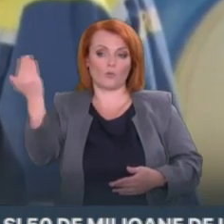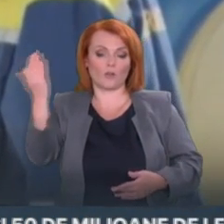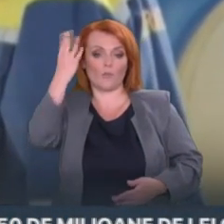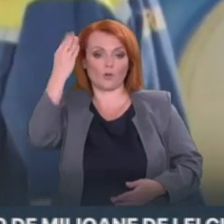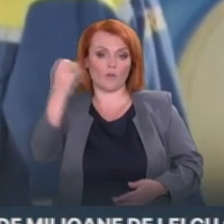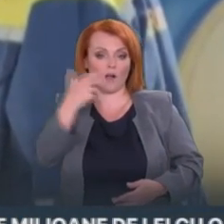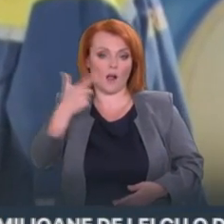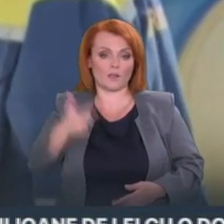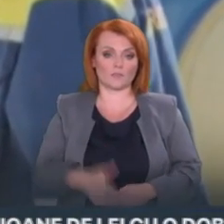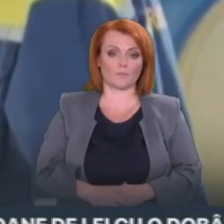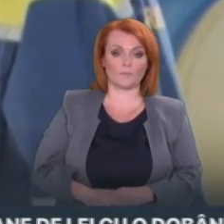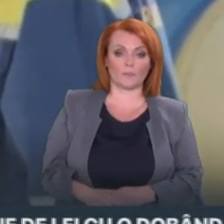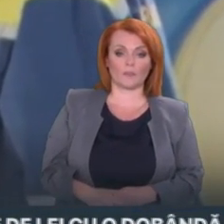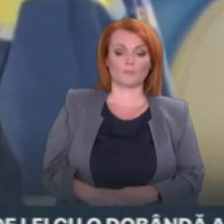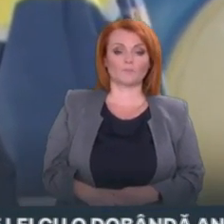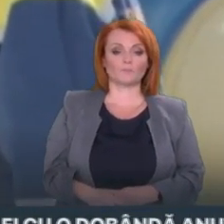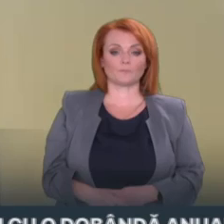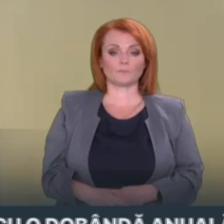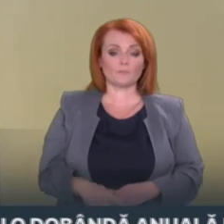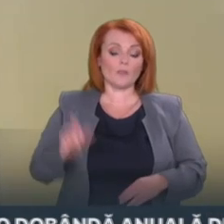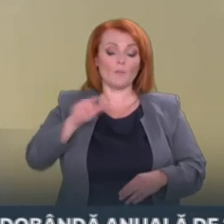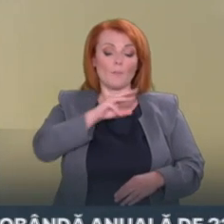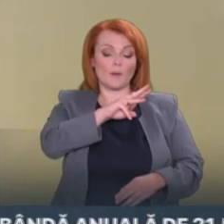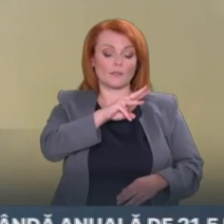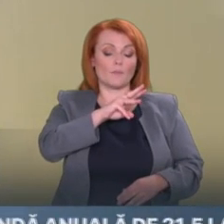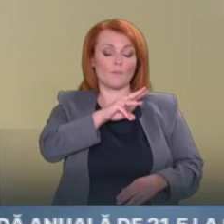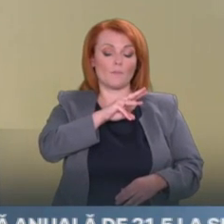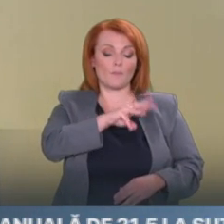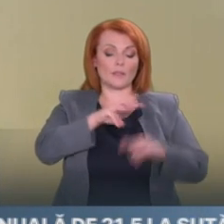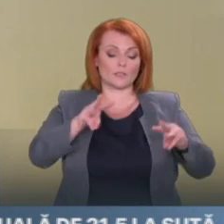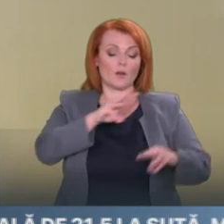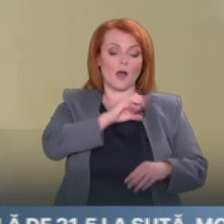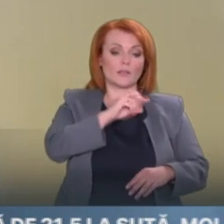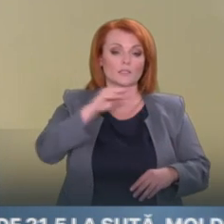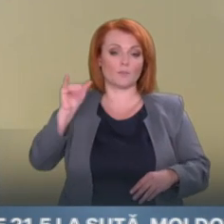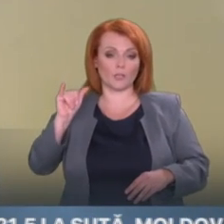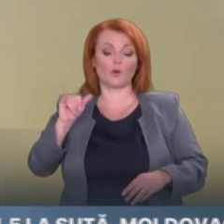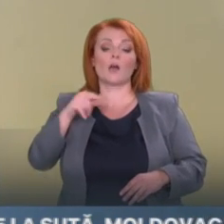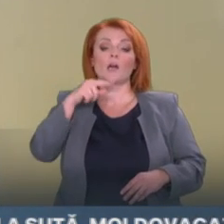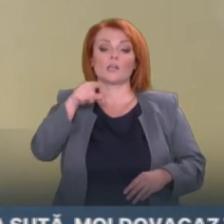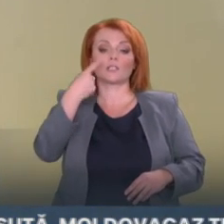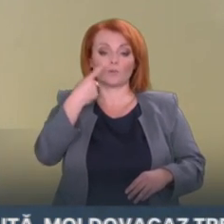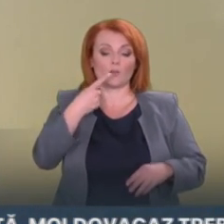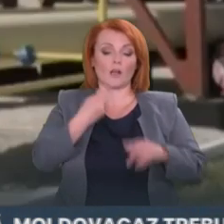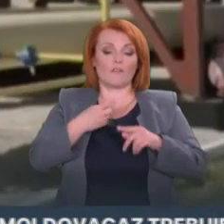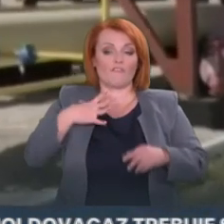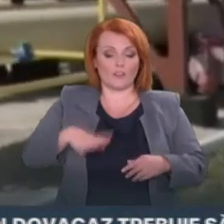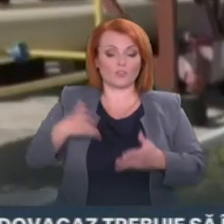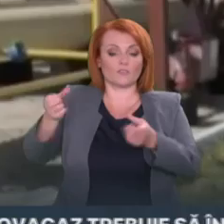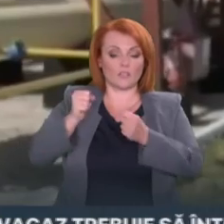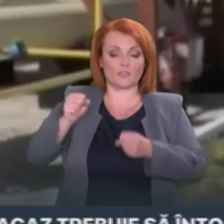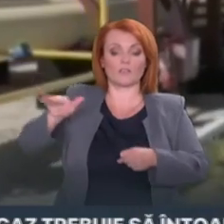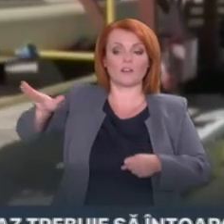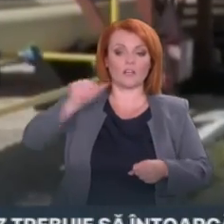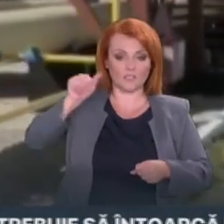infrastructurii Andrei Spânu, care motivează că acest împrumut va asigura furnizarea neîntreruptă de gaze. Banii